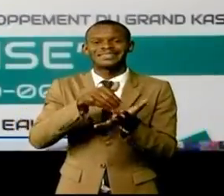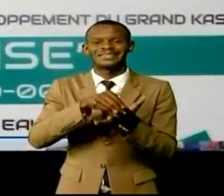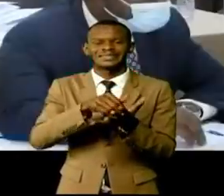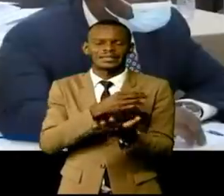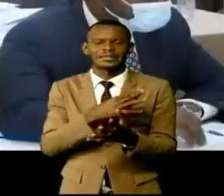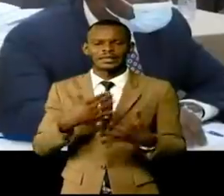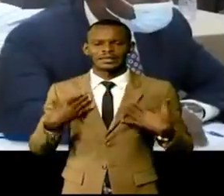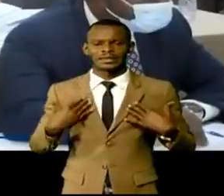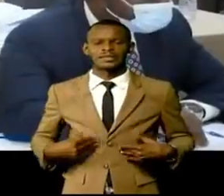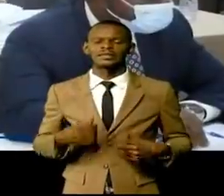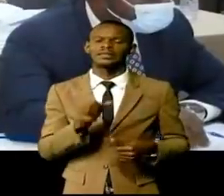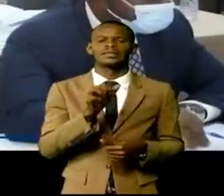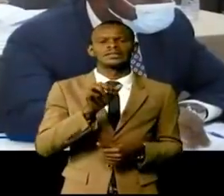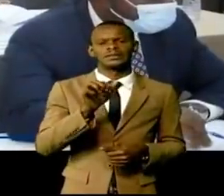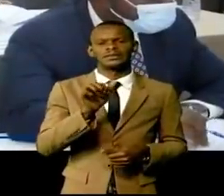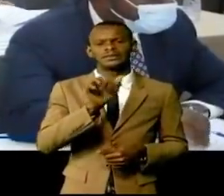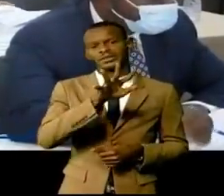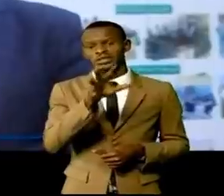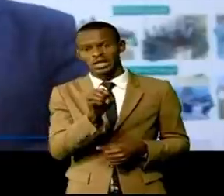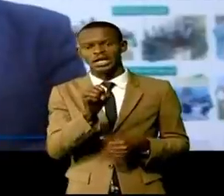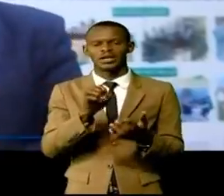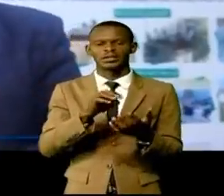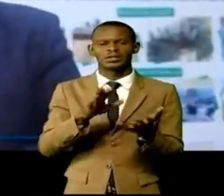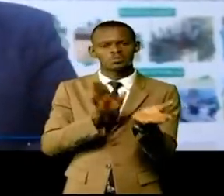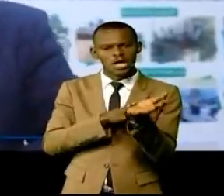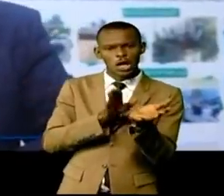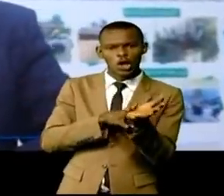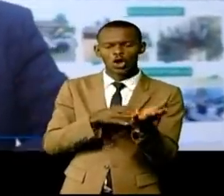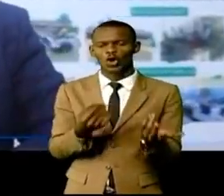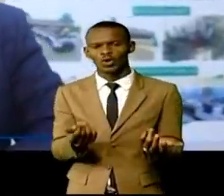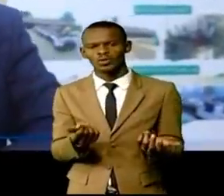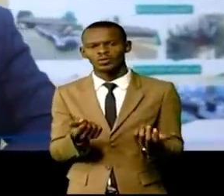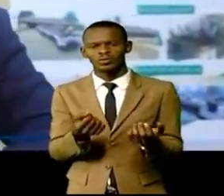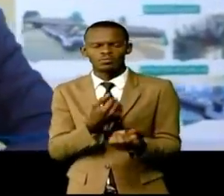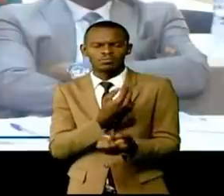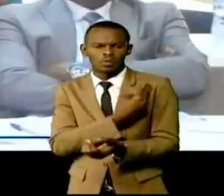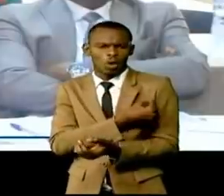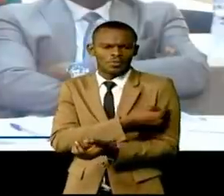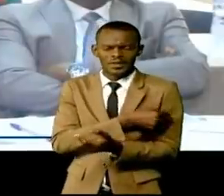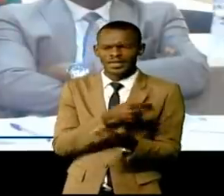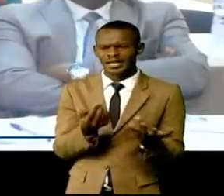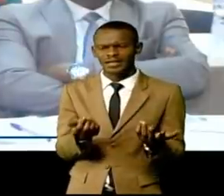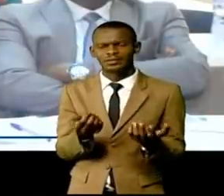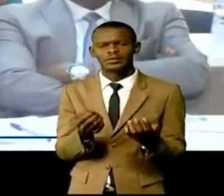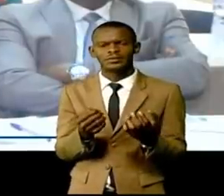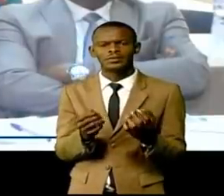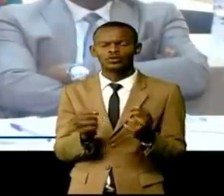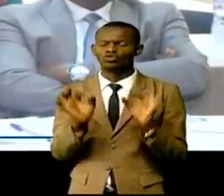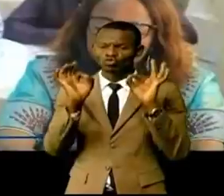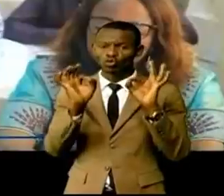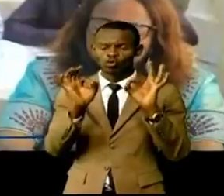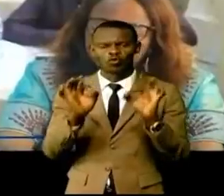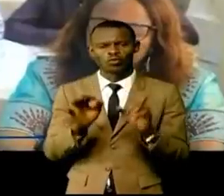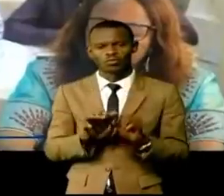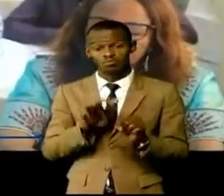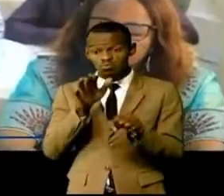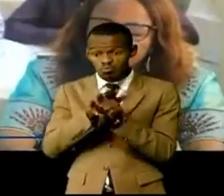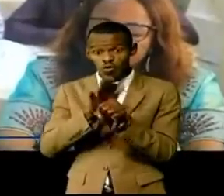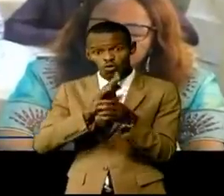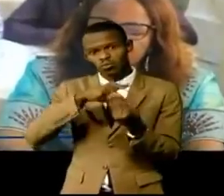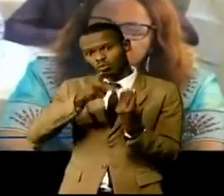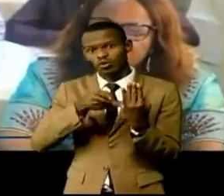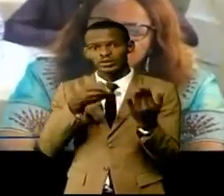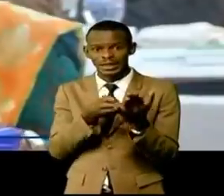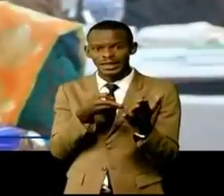des 60 écoles primaires, y compris des installations sanitaires de type moderne, autant des réalisations dans le cadre du